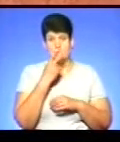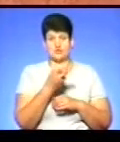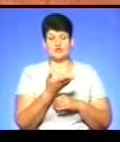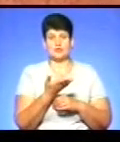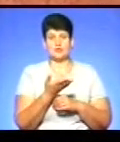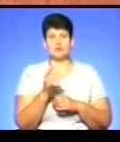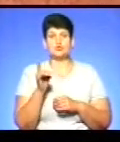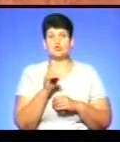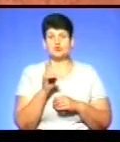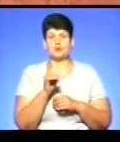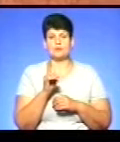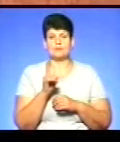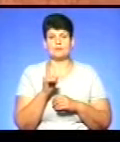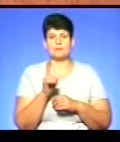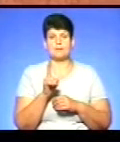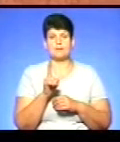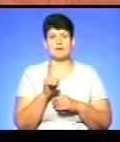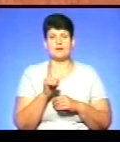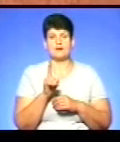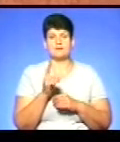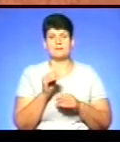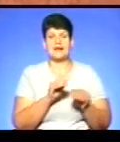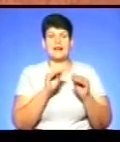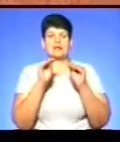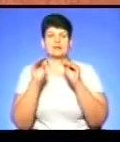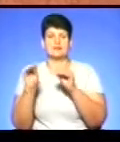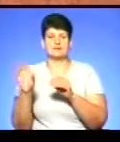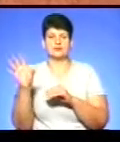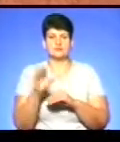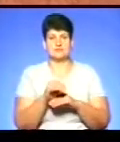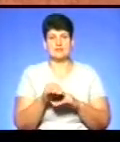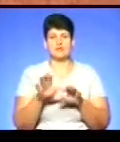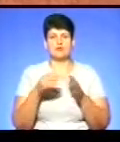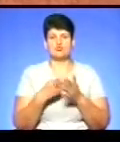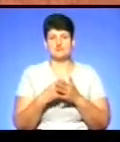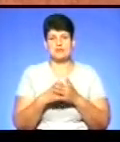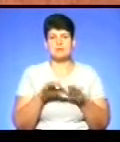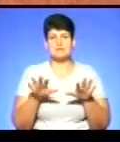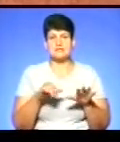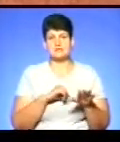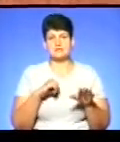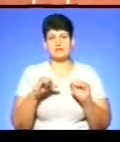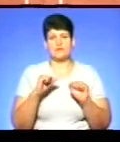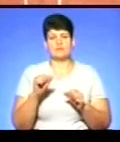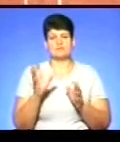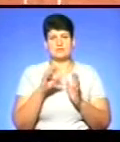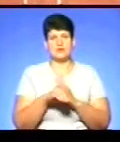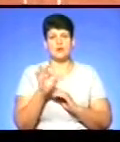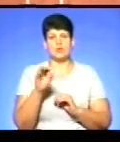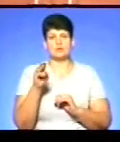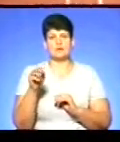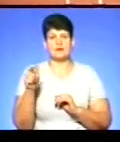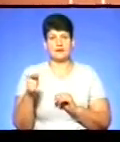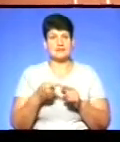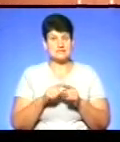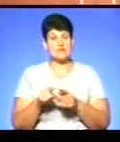перекладено на бюджети місцевого самоврядування в числі ОТГ. Але це зобов